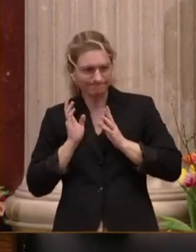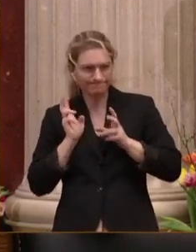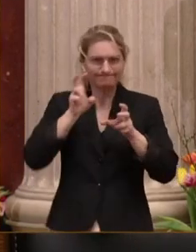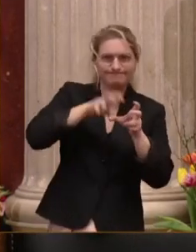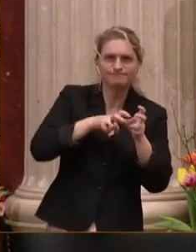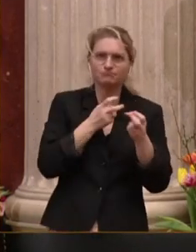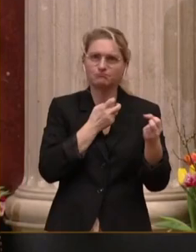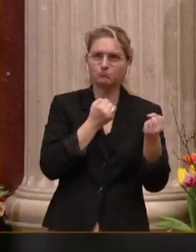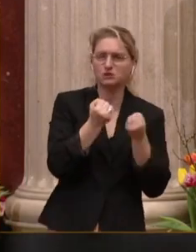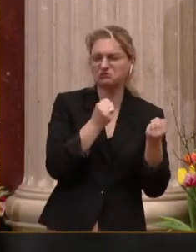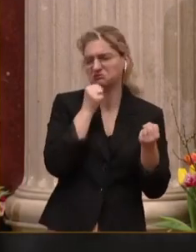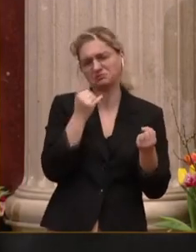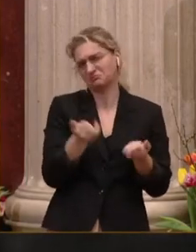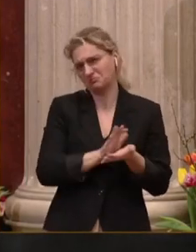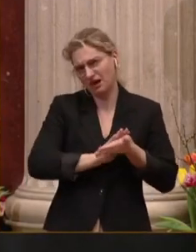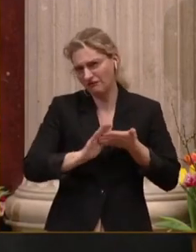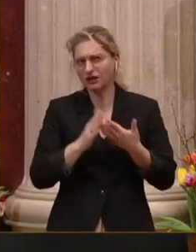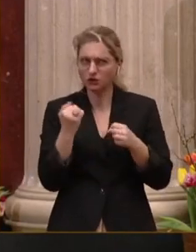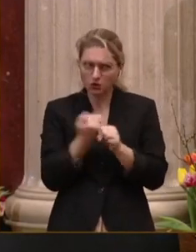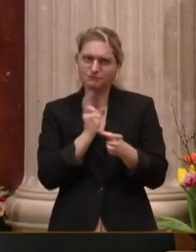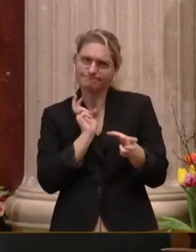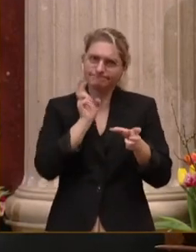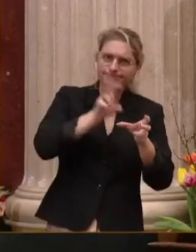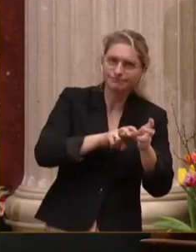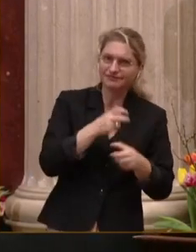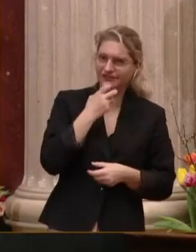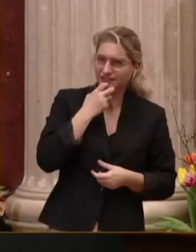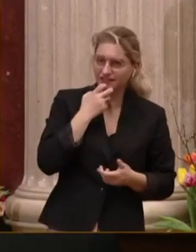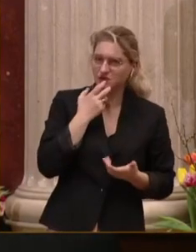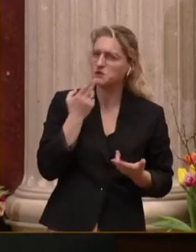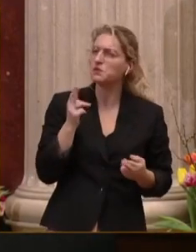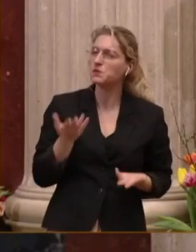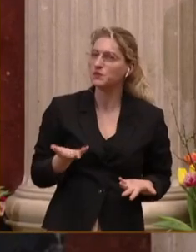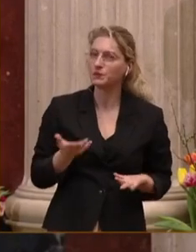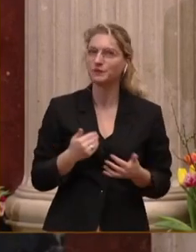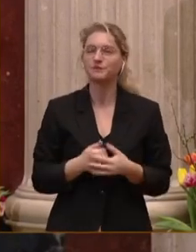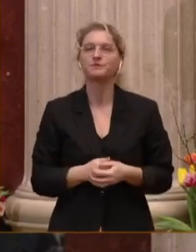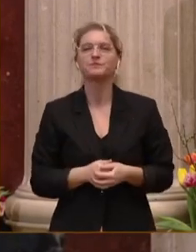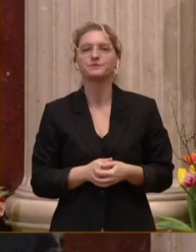einfachen Weg auch zu gehen. Und ich hoffe,